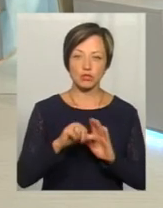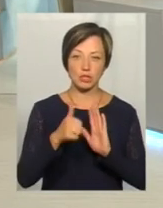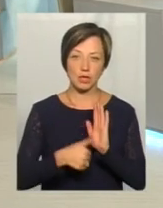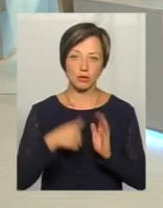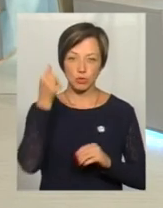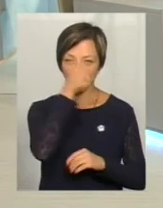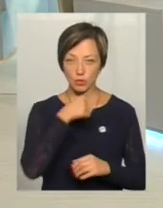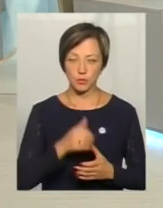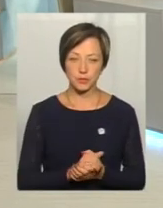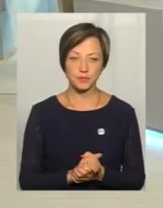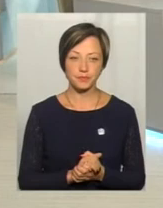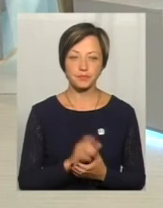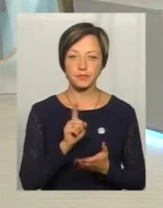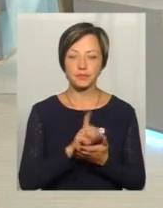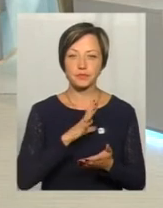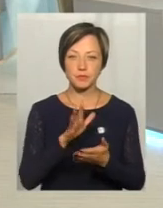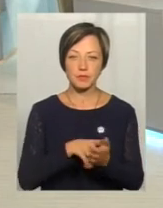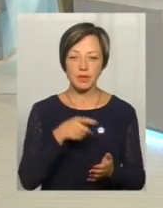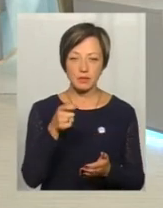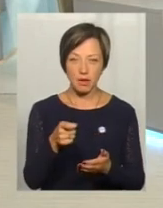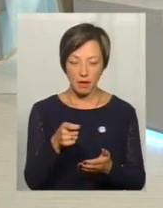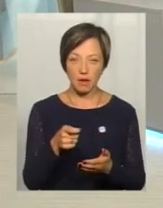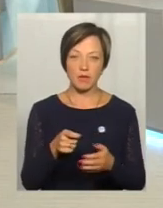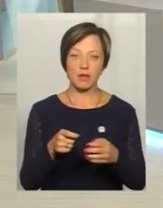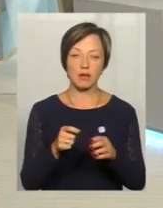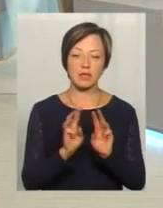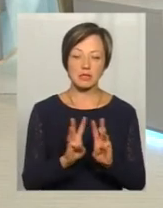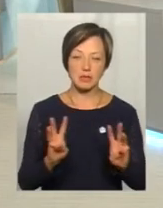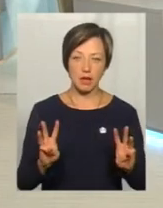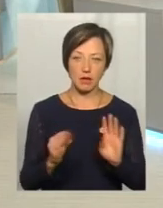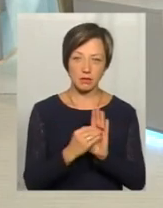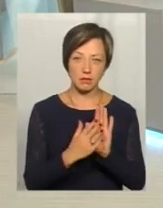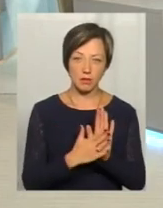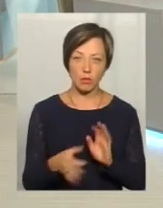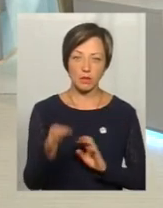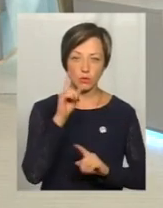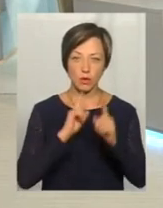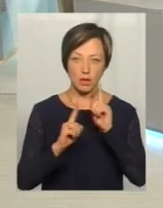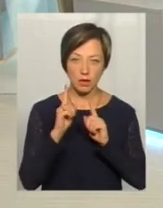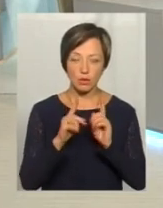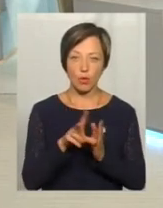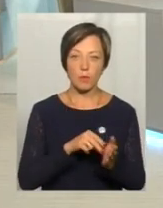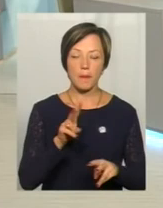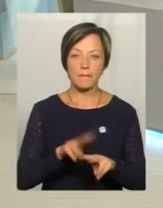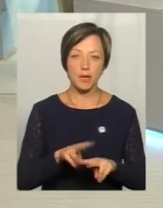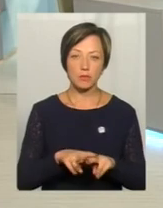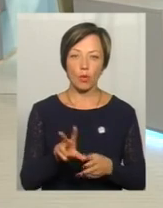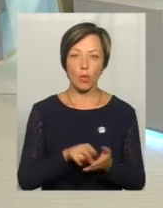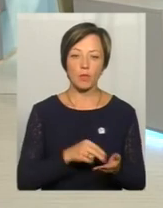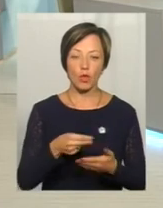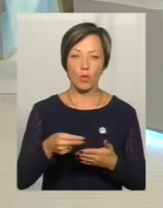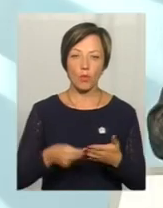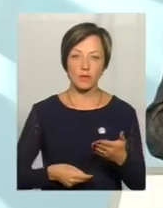року. Має бути заява встановленого зразка, вона розміщена на сайті обласної ради, копія паспорта, копія